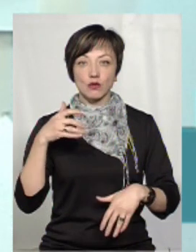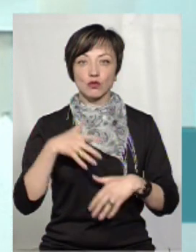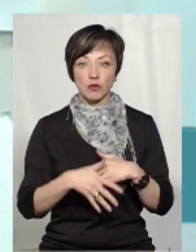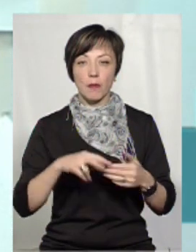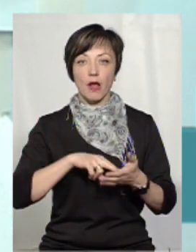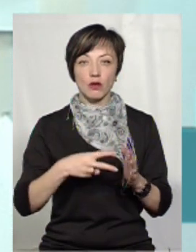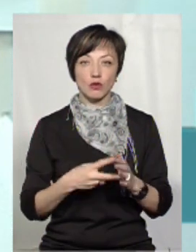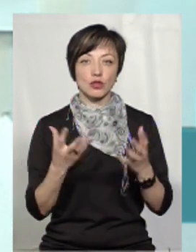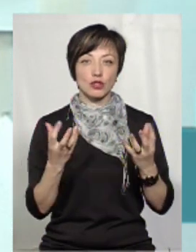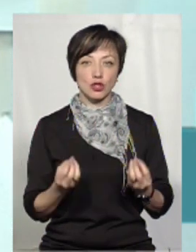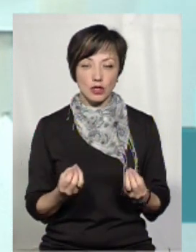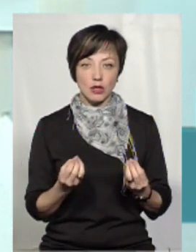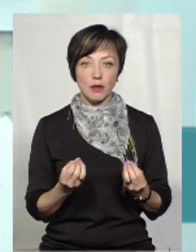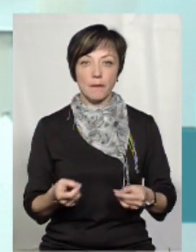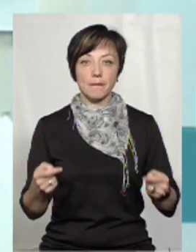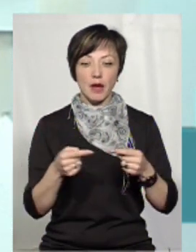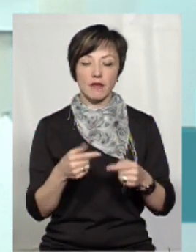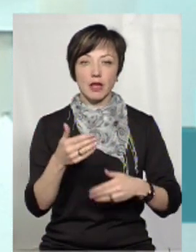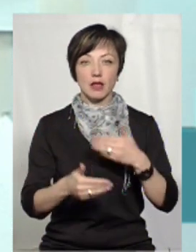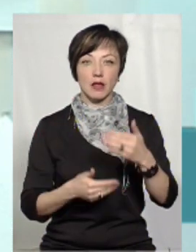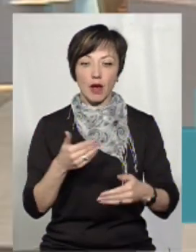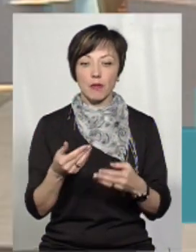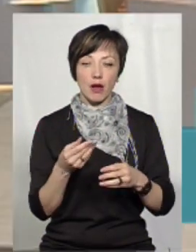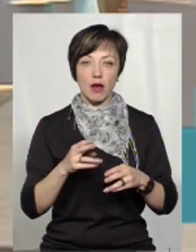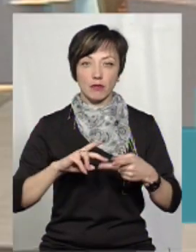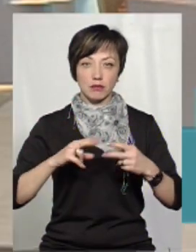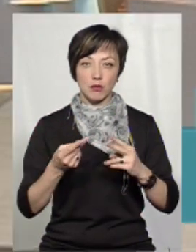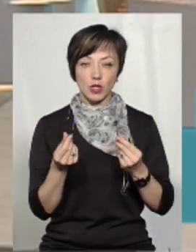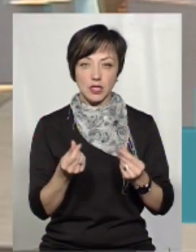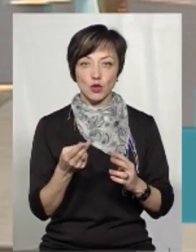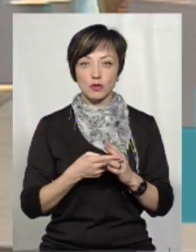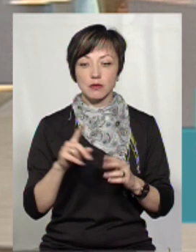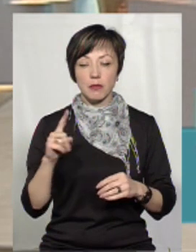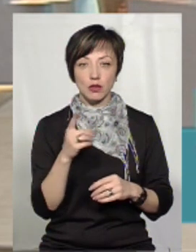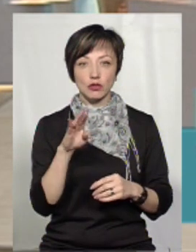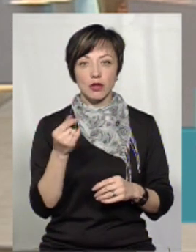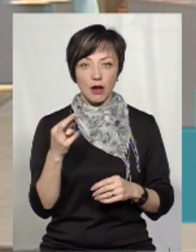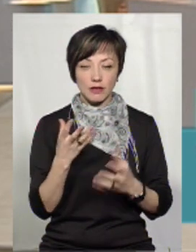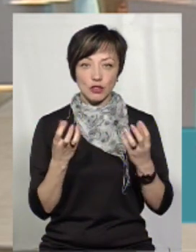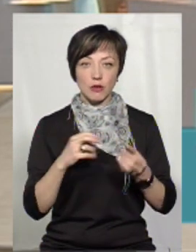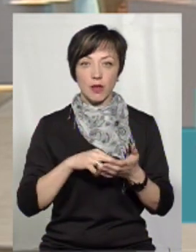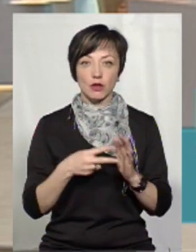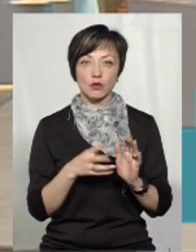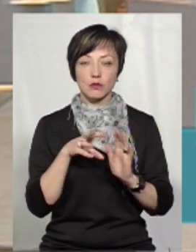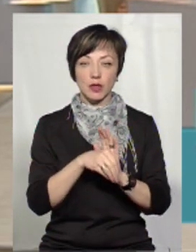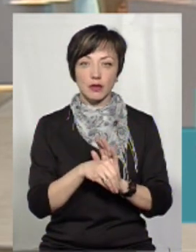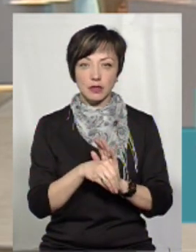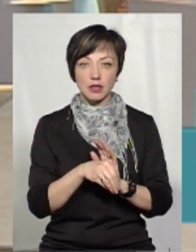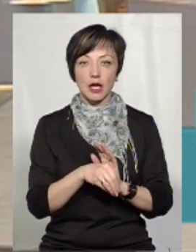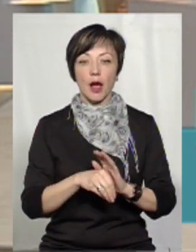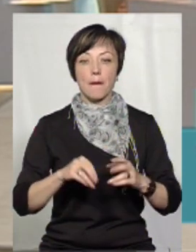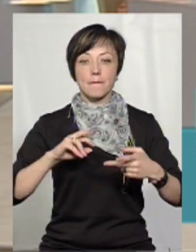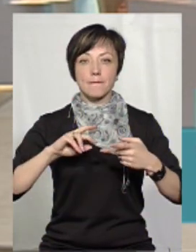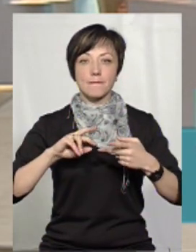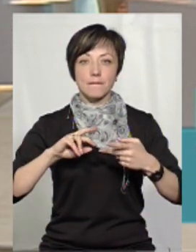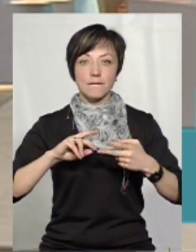зрозуміло, планується ще, звичайно, певні етапи монетизації субсидій, а з 1 травня ще планують запровадити монетизацію